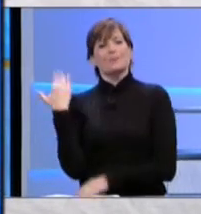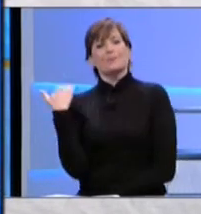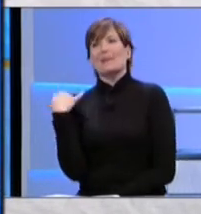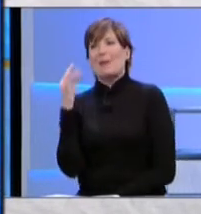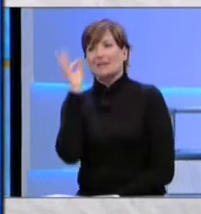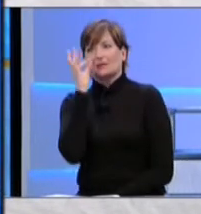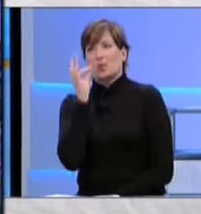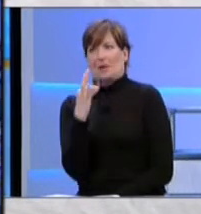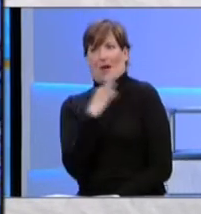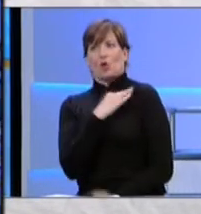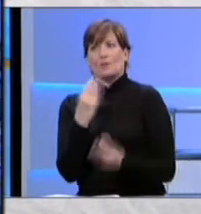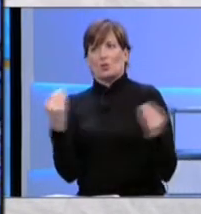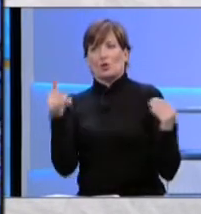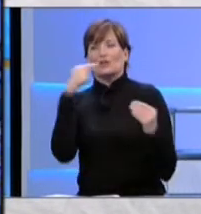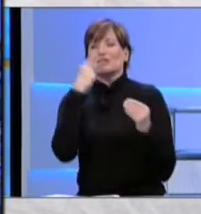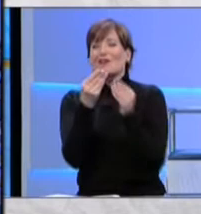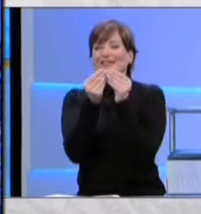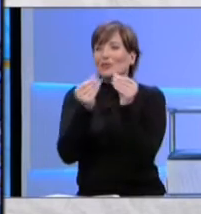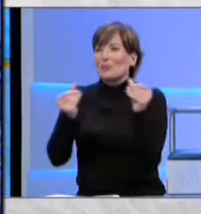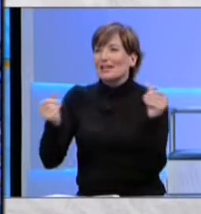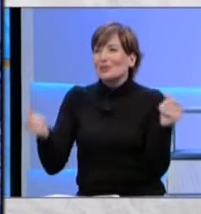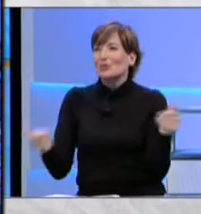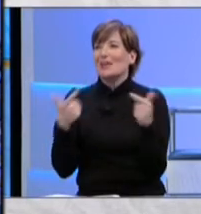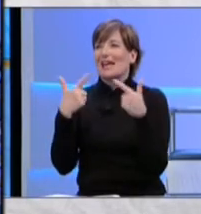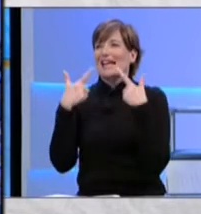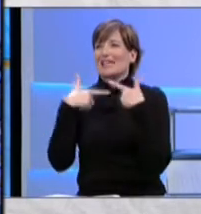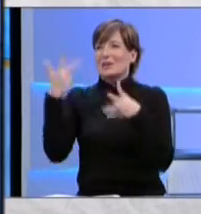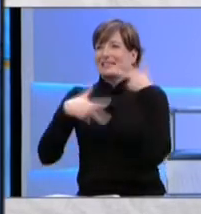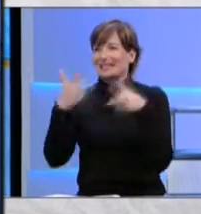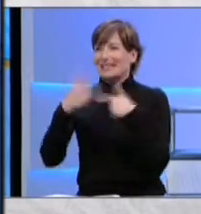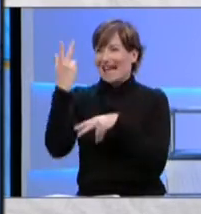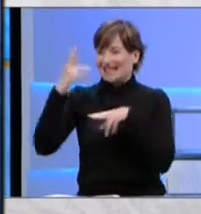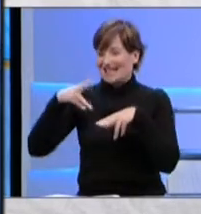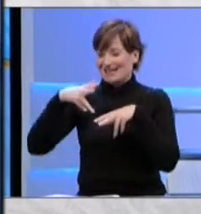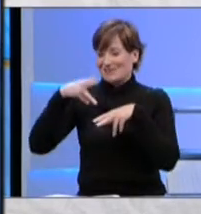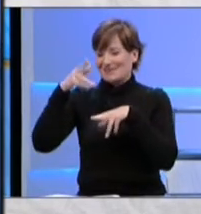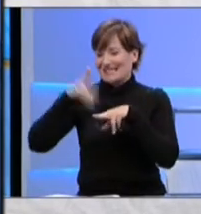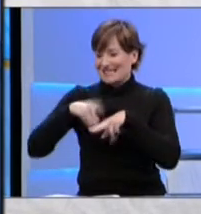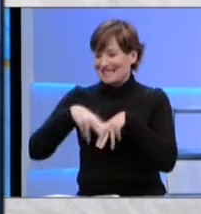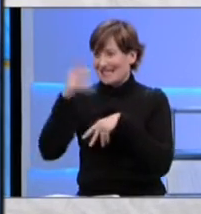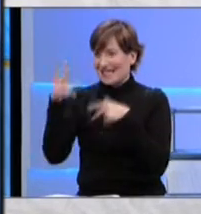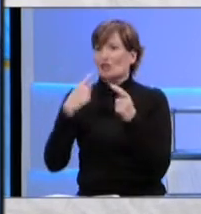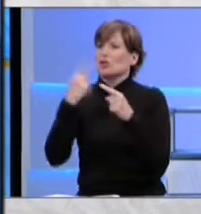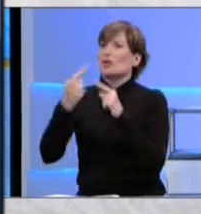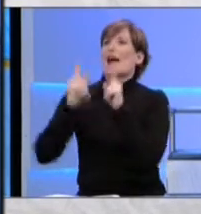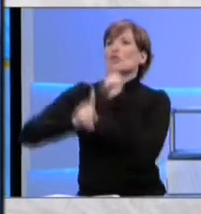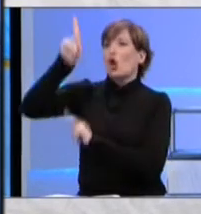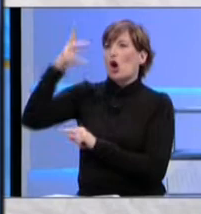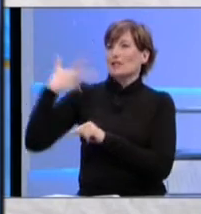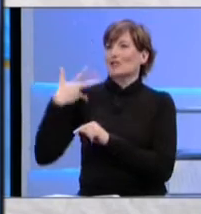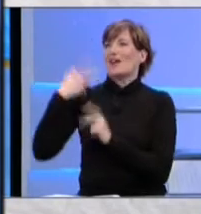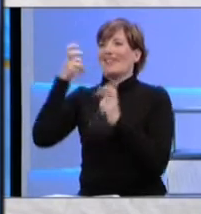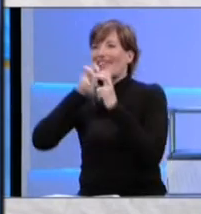che parlava anche delle sfumature di questa lingua dell'Alice, quella italiana, dei gesti, diceva, a nord ci sono delle espressioni